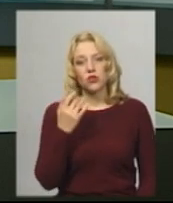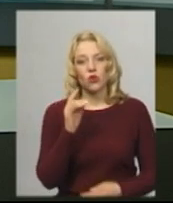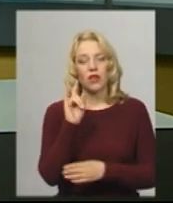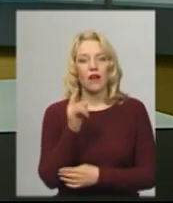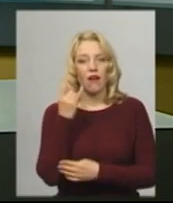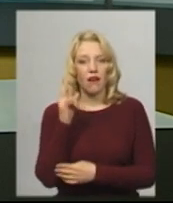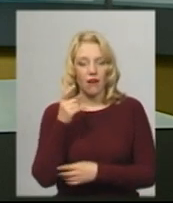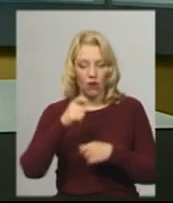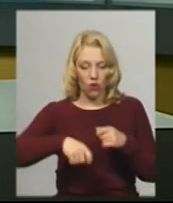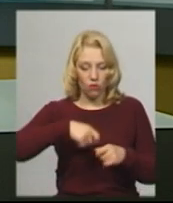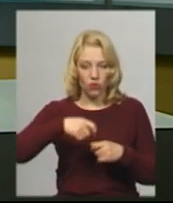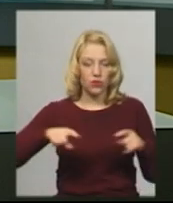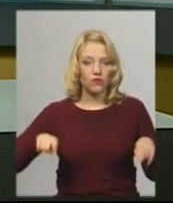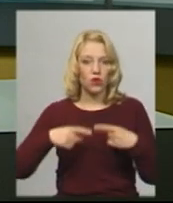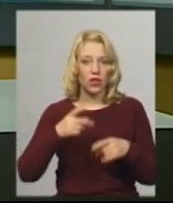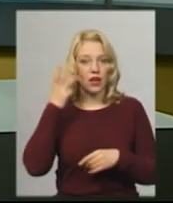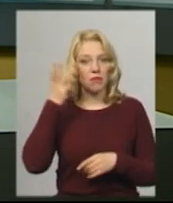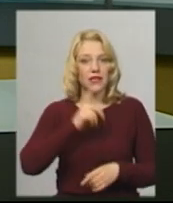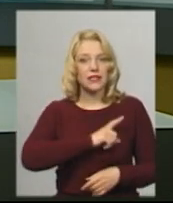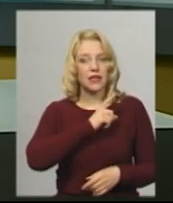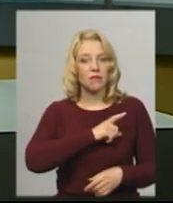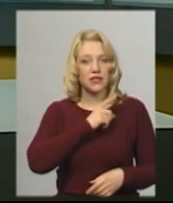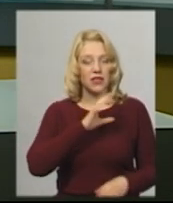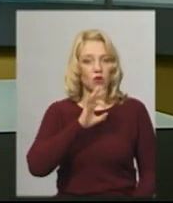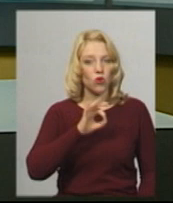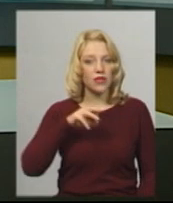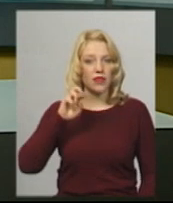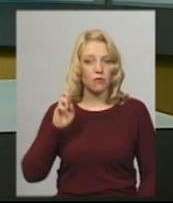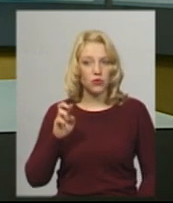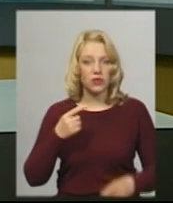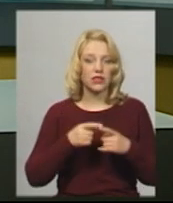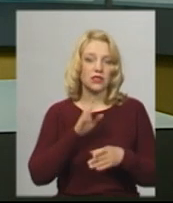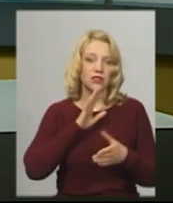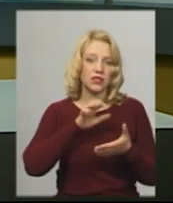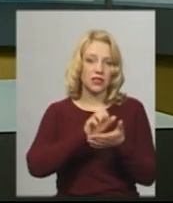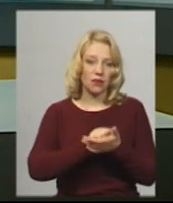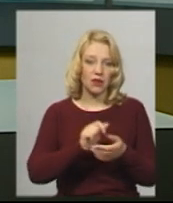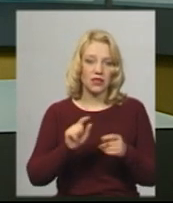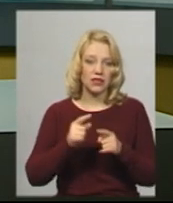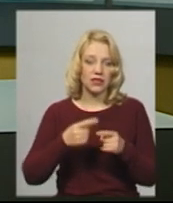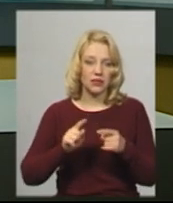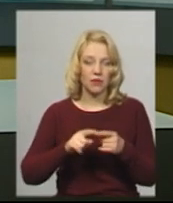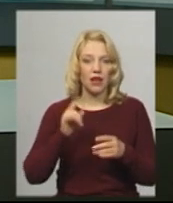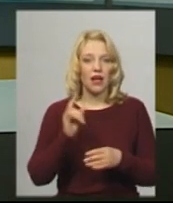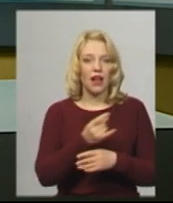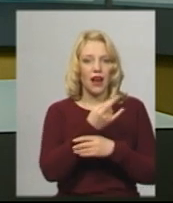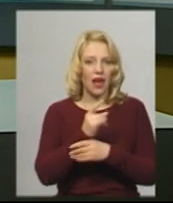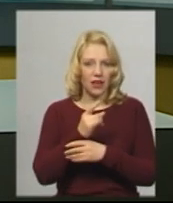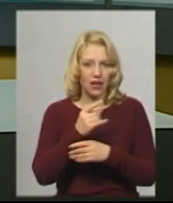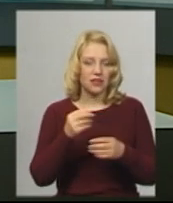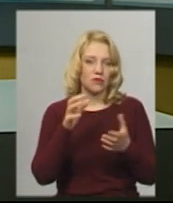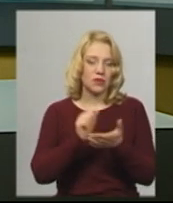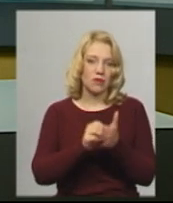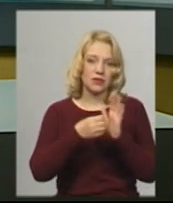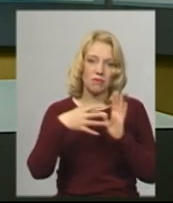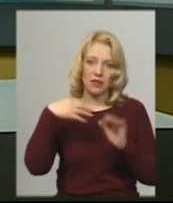-мотанок створила хмельницька майстриня Оксана Буймістер. Жінка розповідає, займається лялькарством 15 років. Її вироби є і за